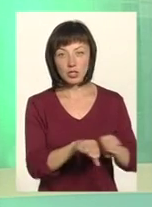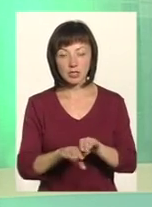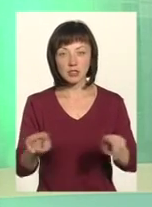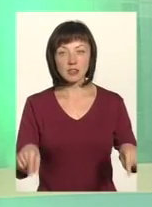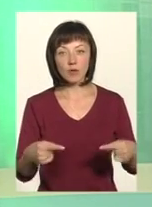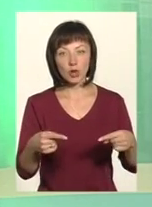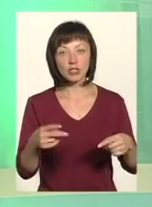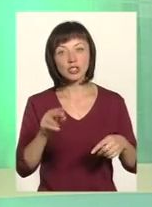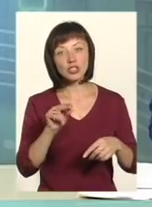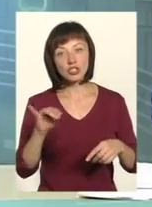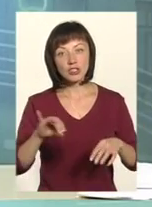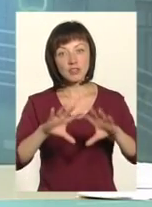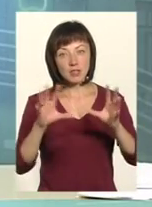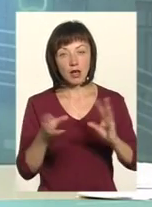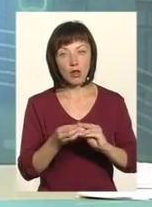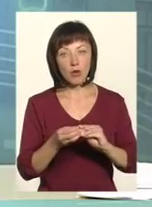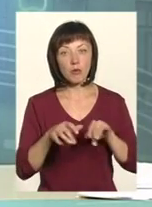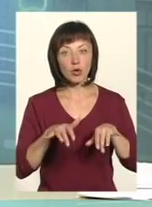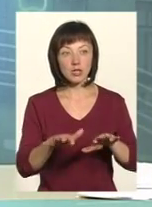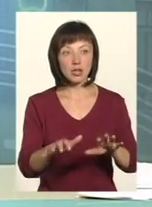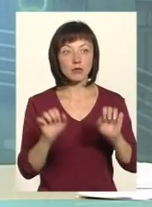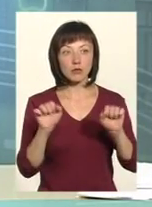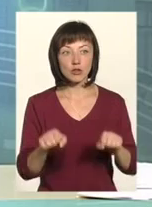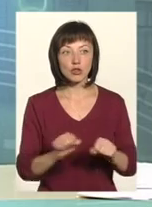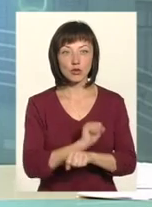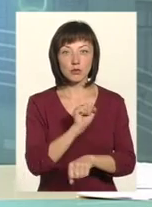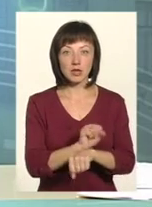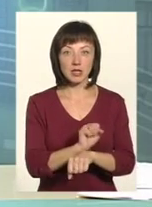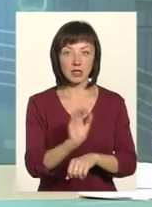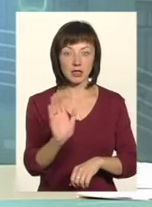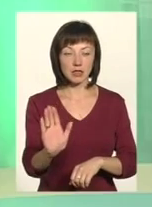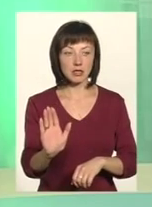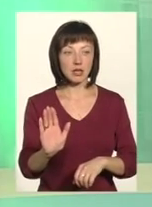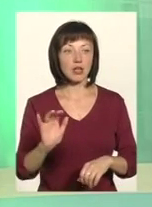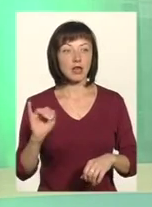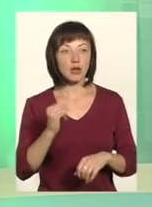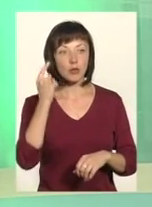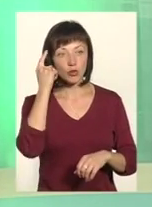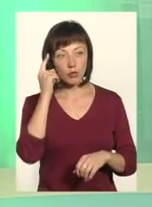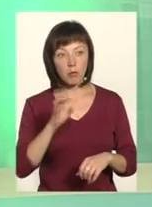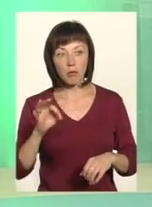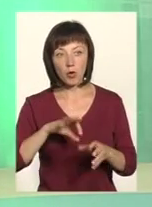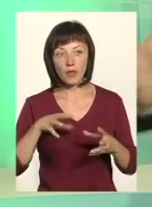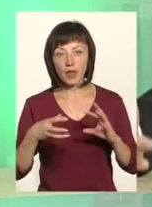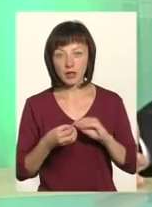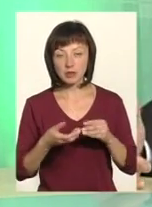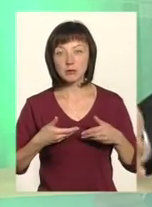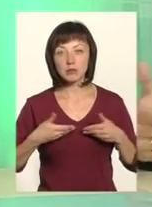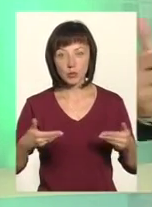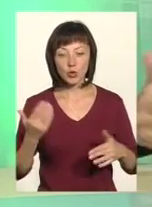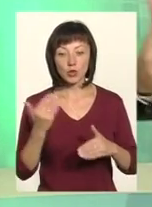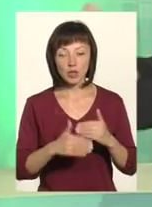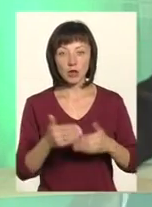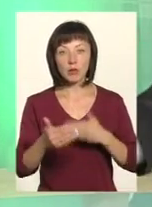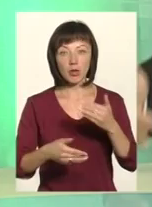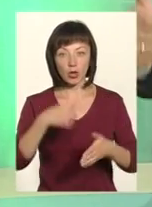створення... Чи варто загалом? Тобто цей процес може просто зупинитися на сьогодні? громад і подумайте по наслідки. Так, ми вже пройшли, ми